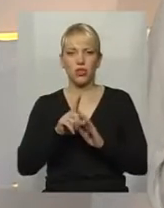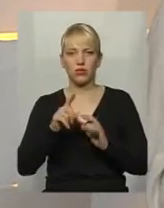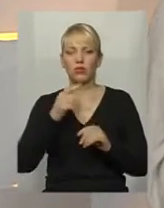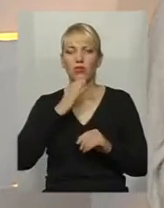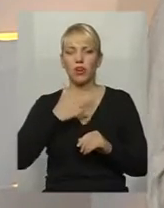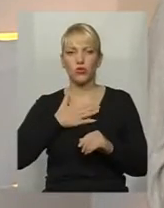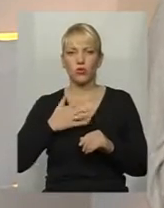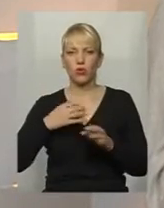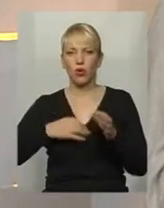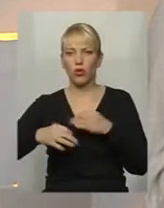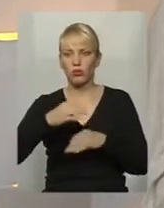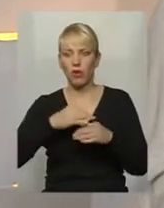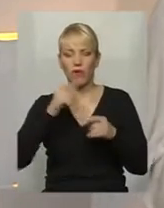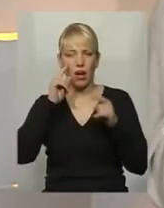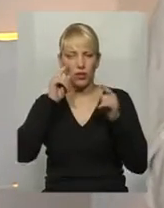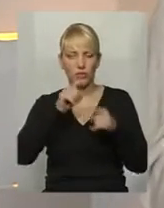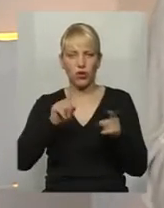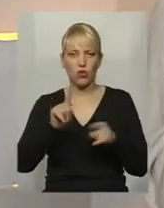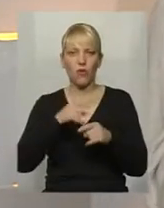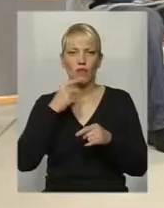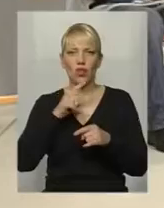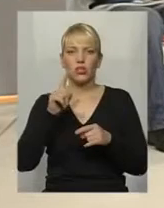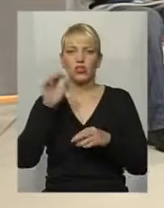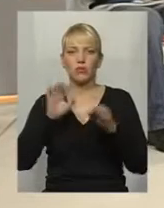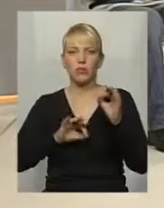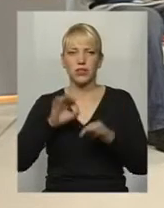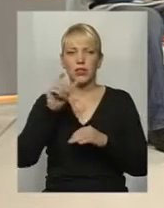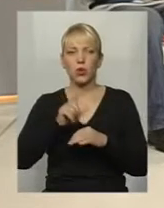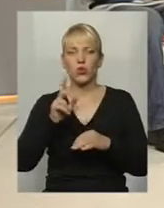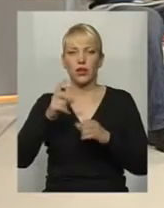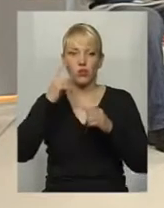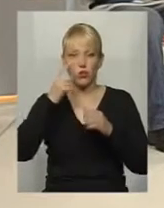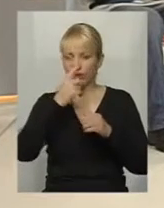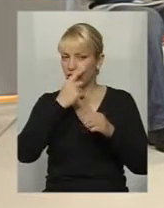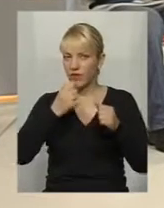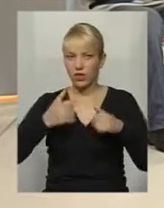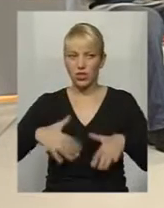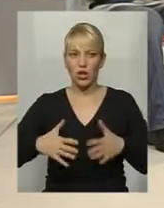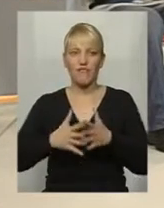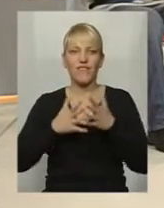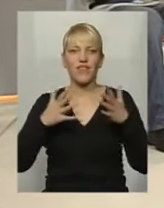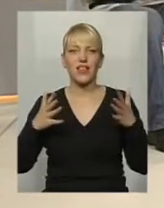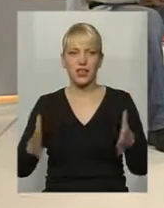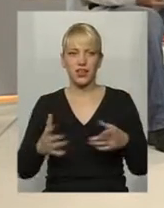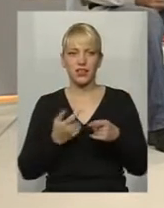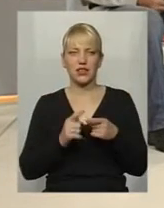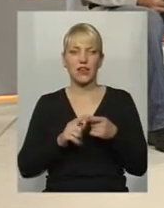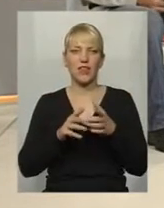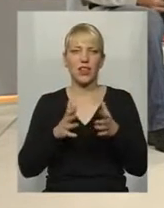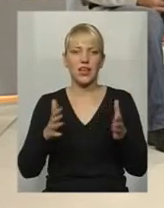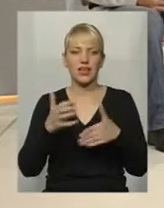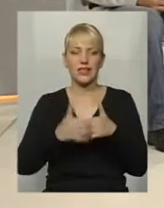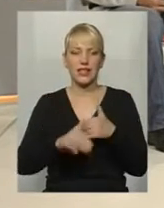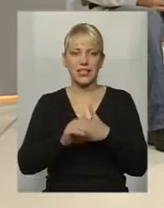тому, що дуже багато людей зараз, процент людей, які втрачають зір, дуже великий, він особливо великий серед